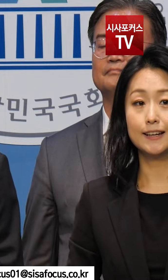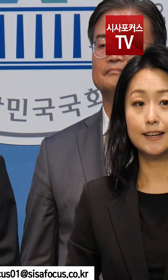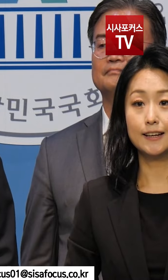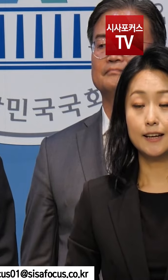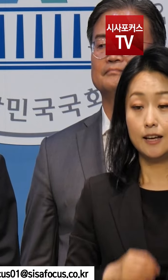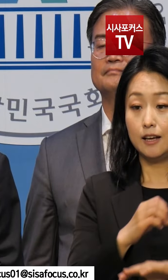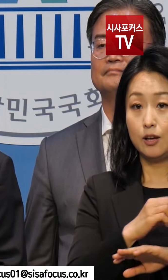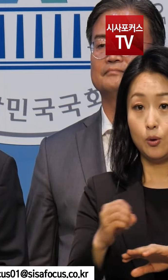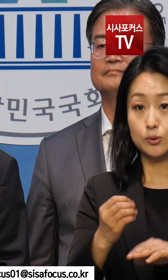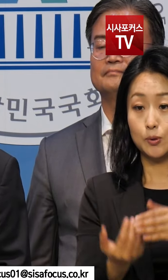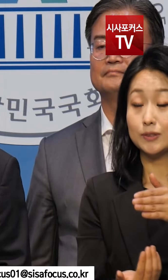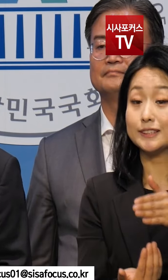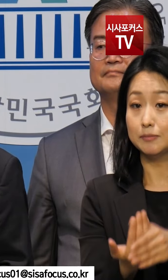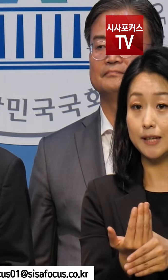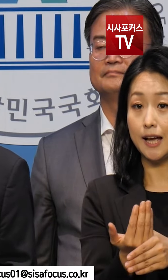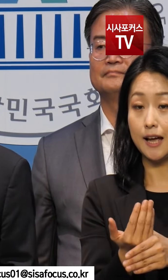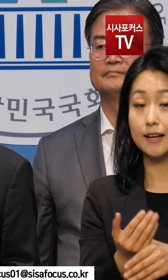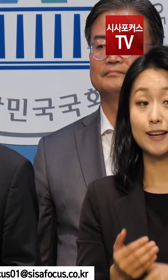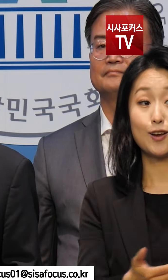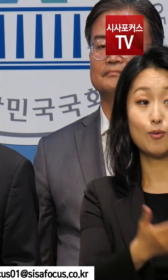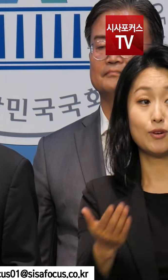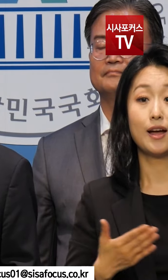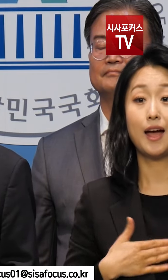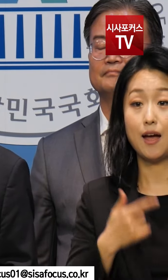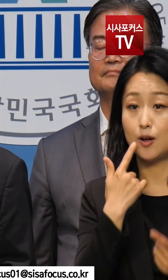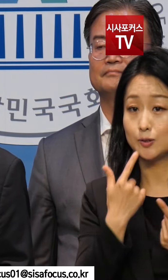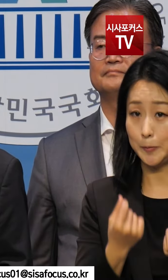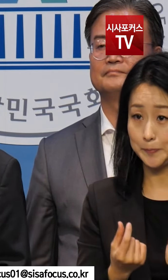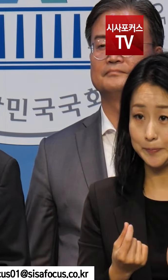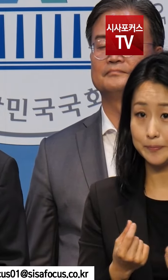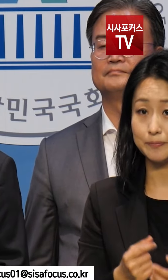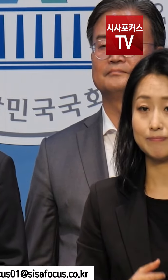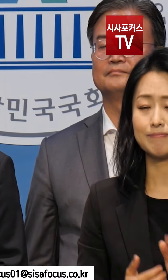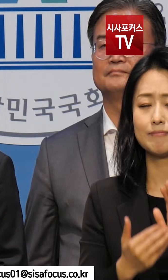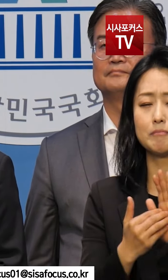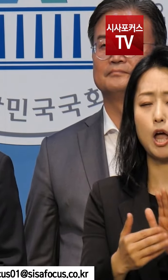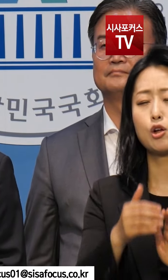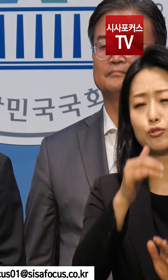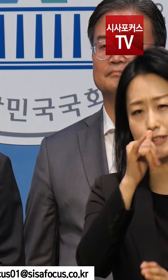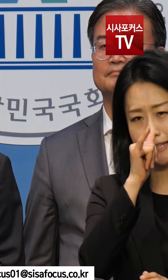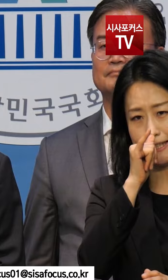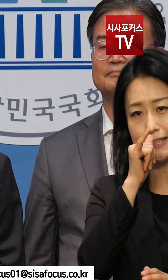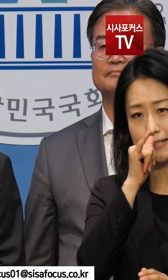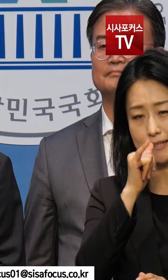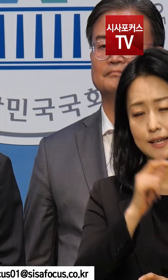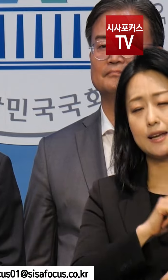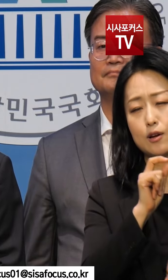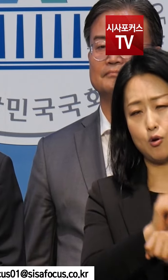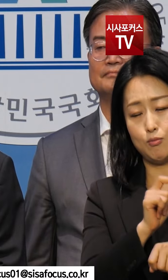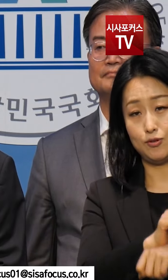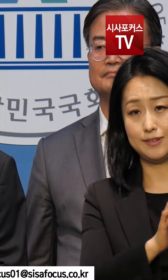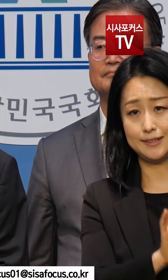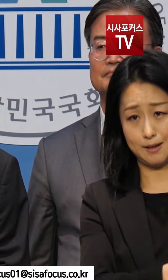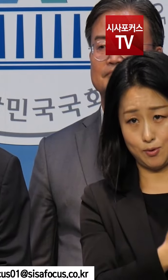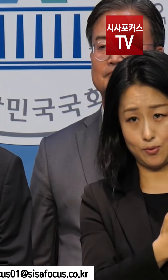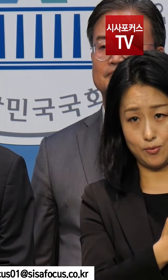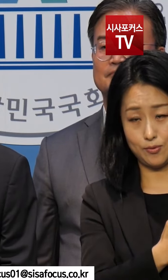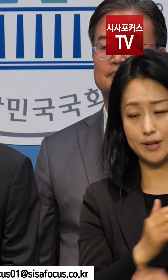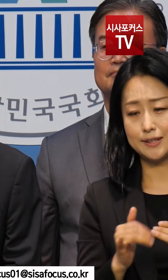오송지하차도 참사는 모두가 알다시피 막을 수 있었던 관제이자 인제입니다.